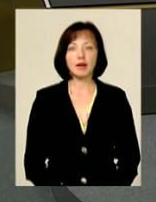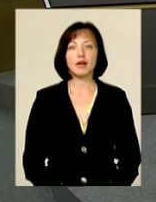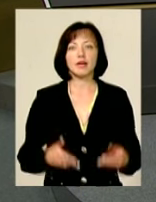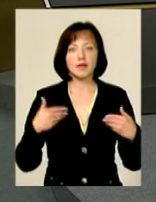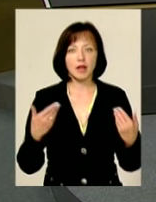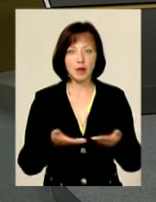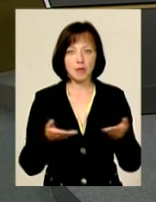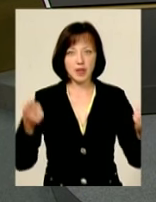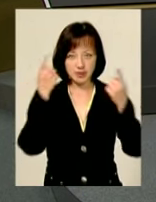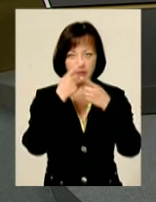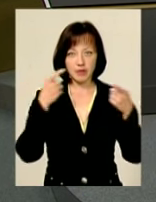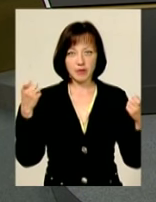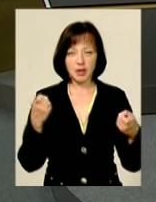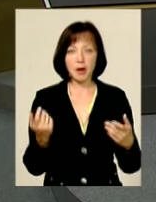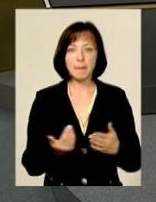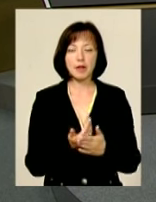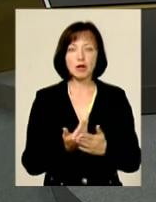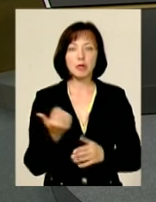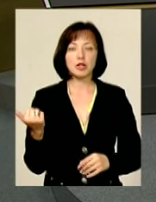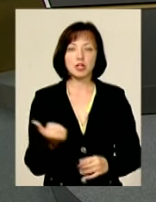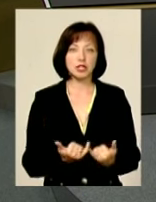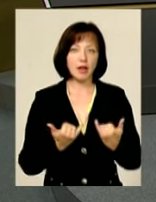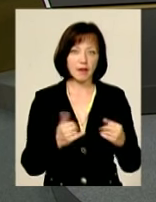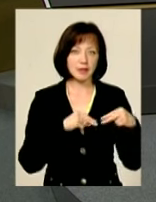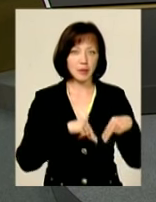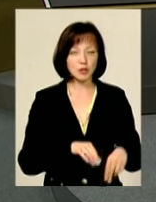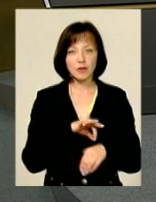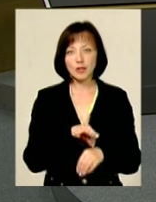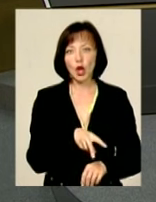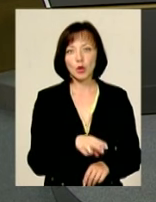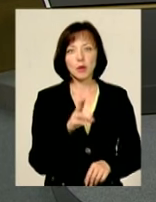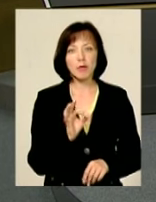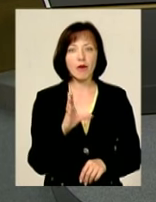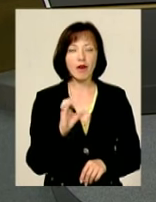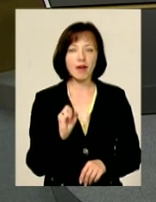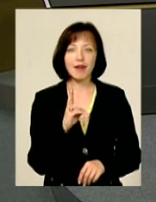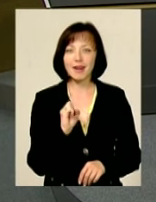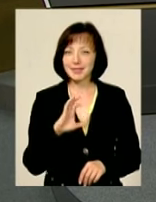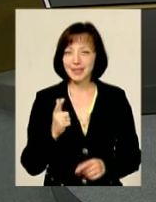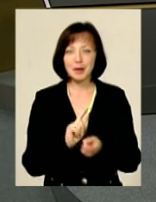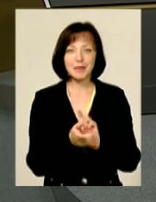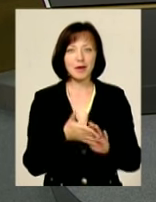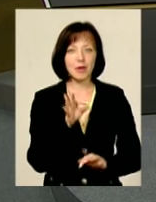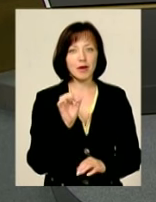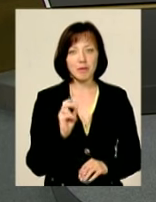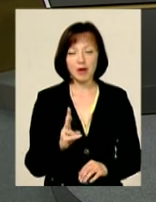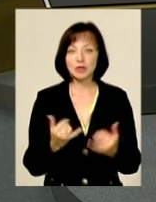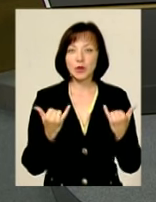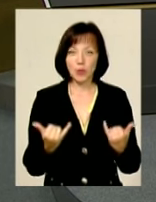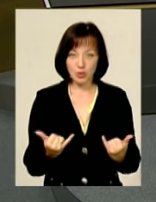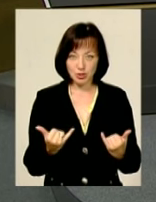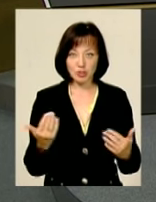Вітаємо вас в ефірі «Панорама тиждень». У студії для вас працюють Людмила Покиста із сурдопереходом Ольга Рибак. У